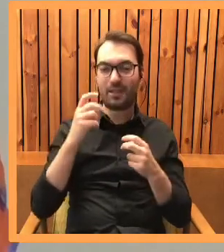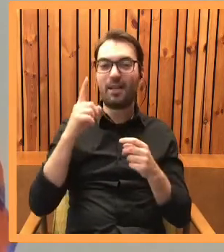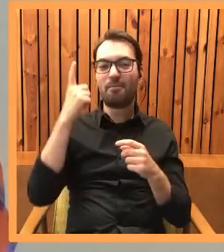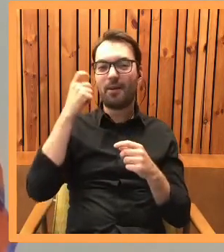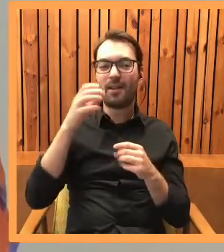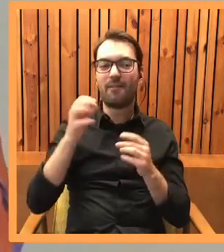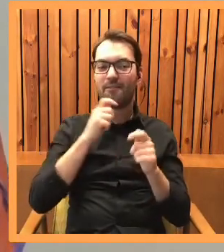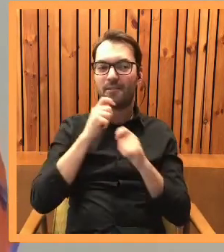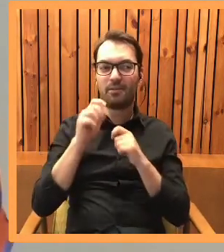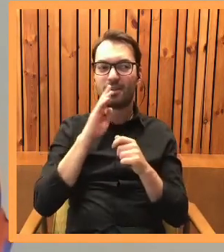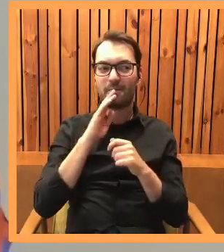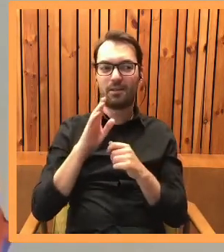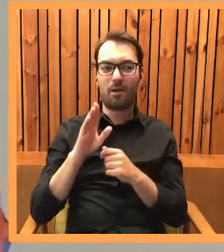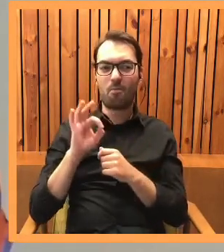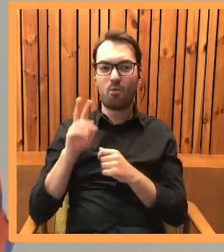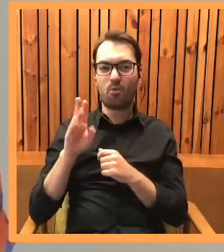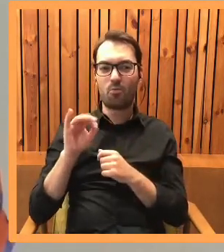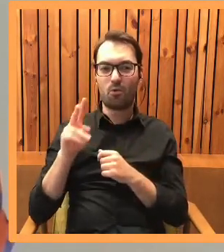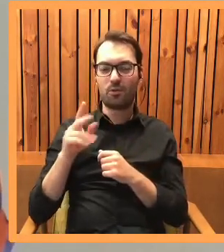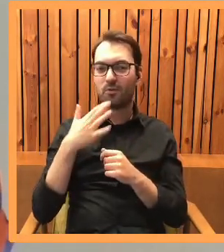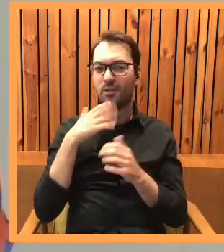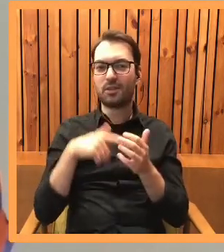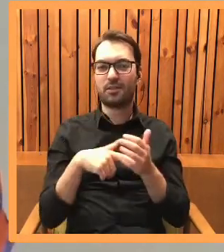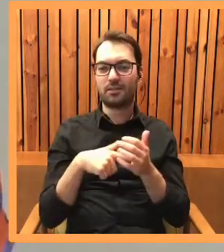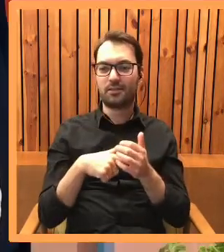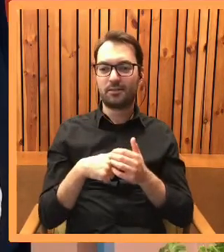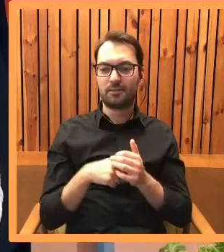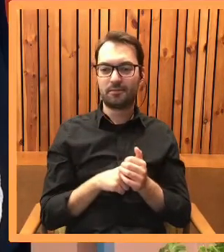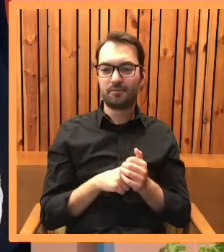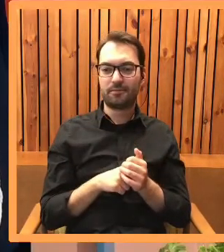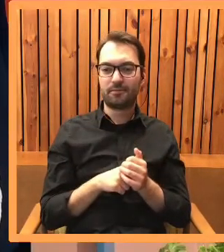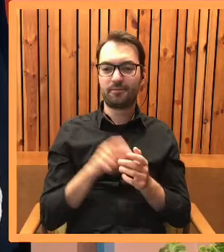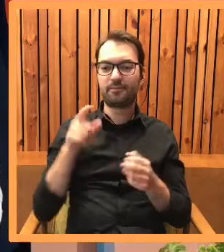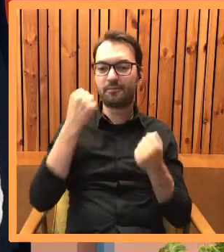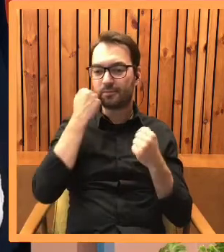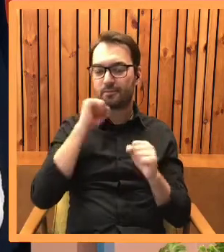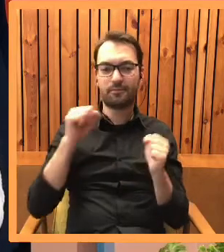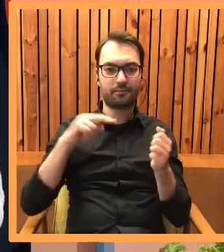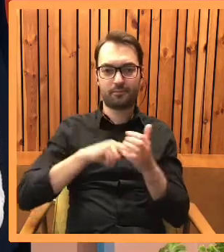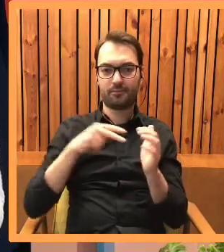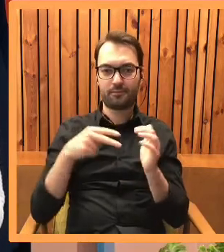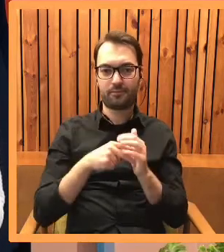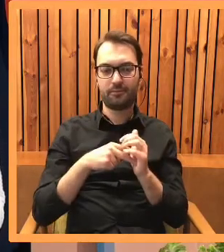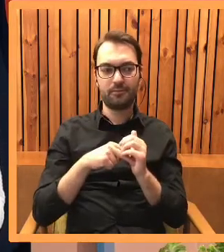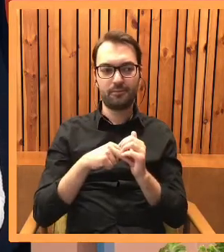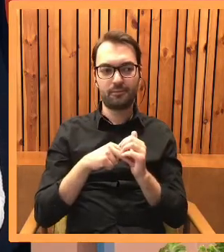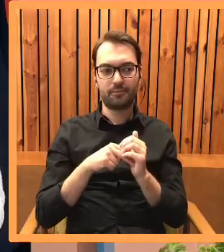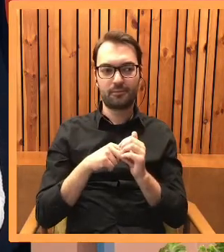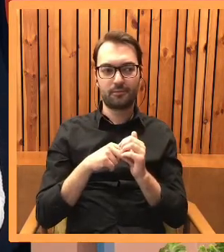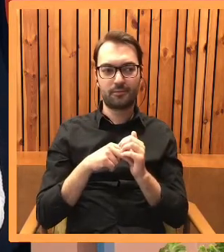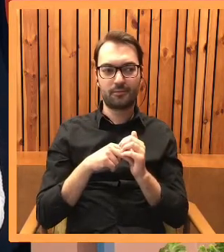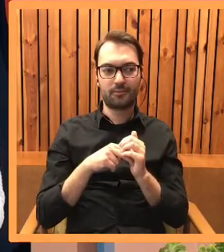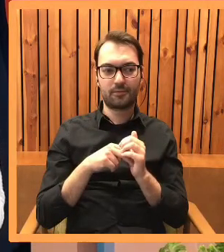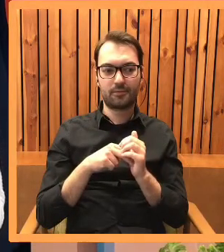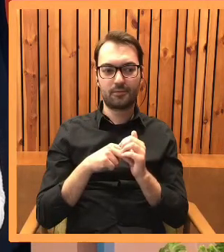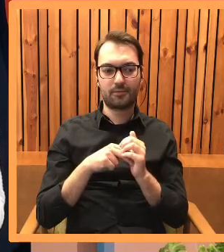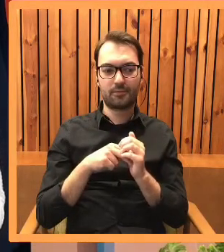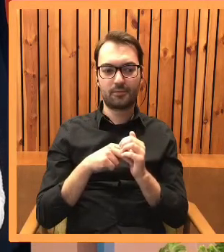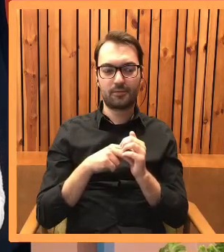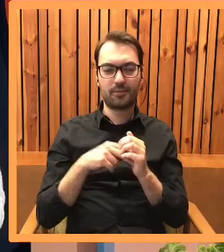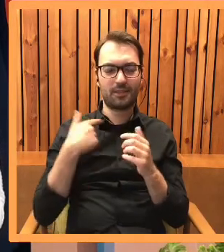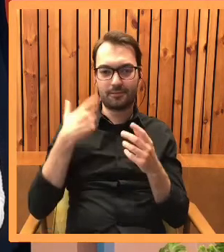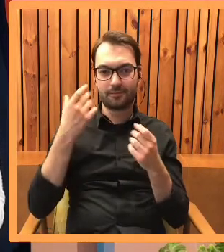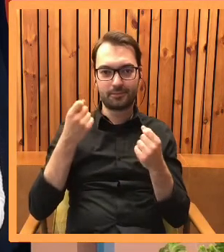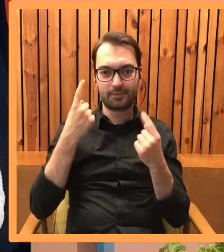wywiadów, chyba dla Book Booka, powiedziałaś coś takiego, że Ty bardzo planujesz, użyłaś nawet, o teraz mi uciekło to sformułowanie z